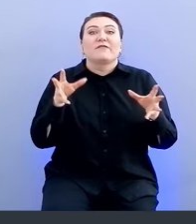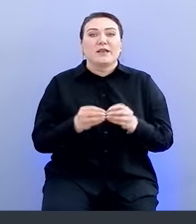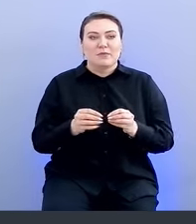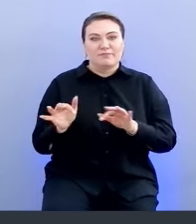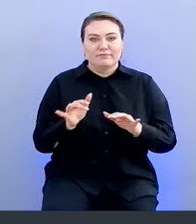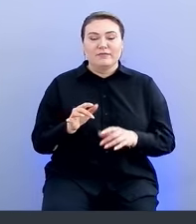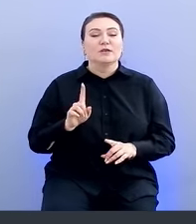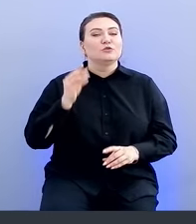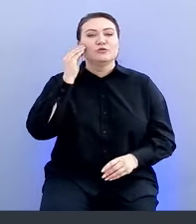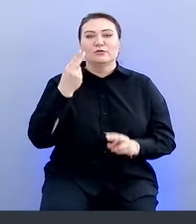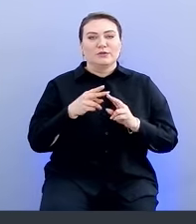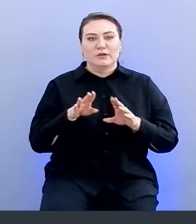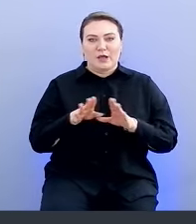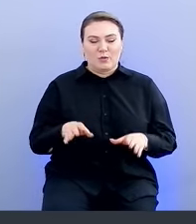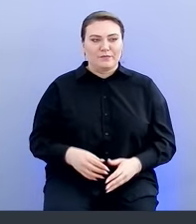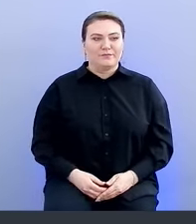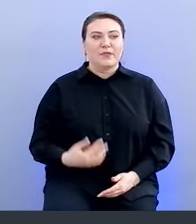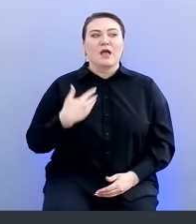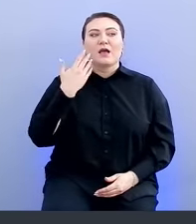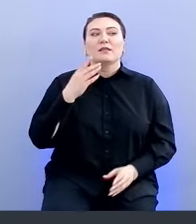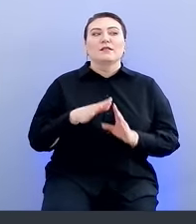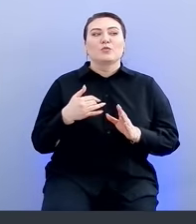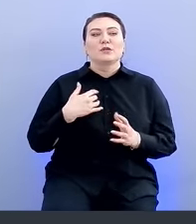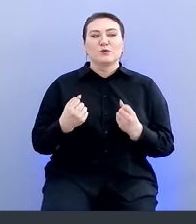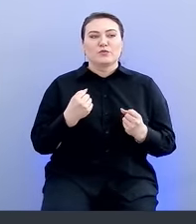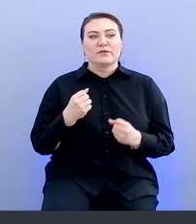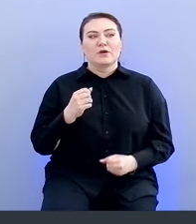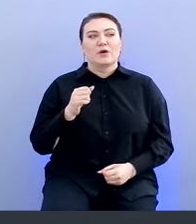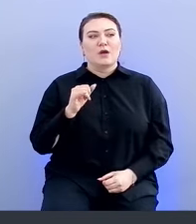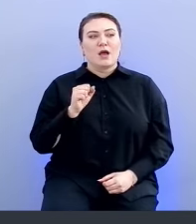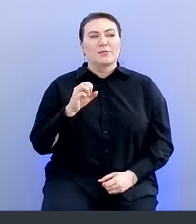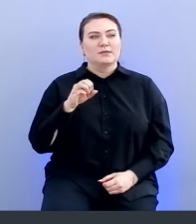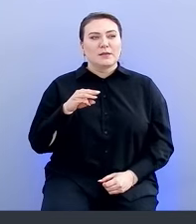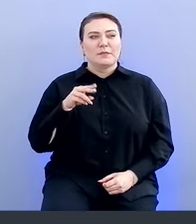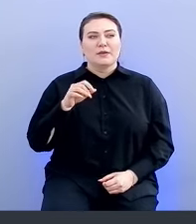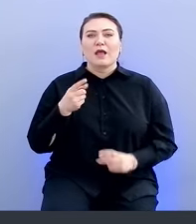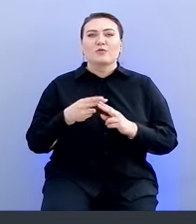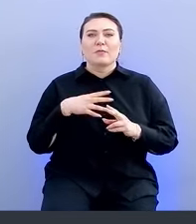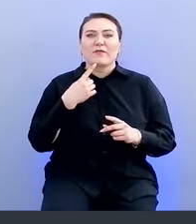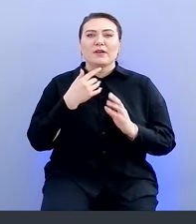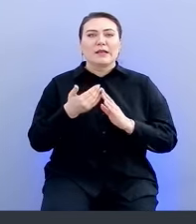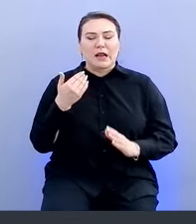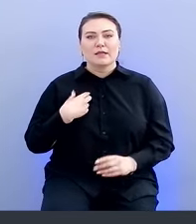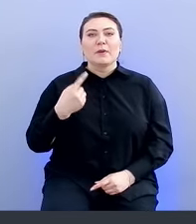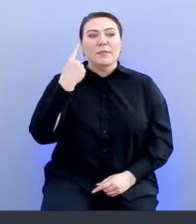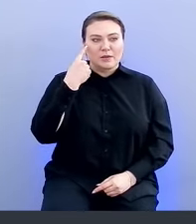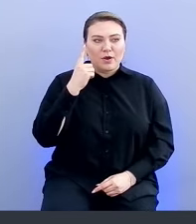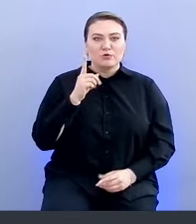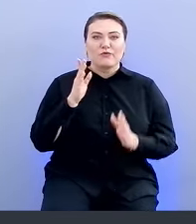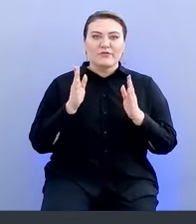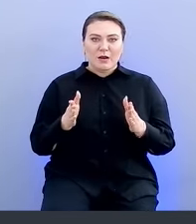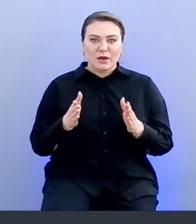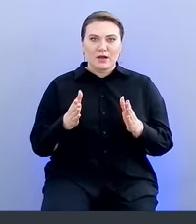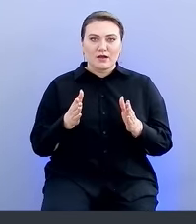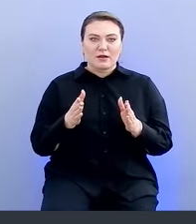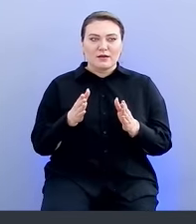такое? Так как у нас есть устойчивый IST-финг-репринт, о котором мы говорили ранее, и мы понимаем, что в рамках